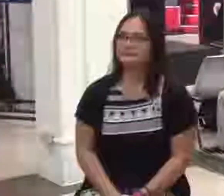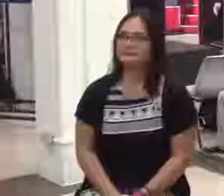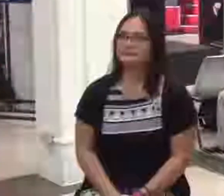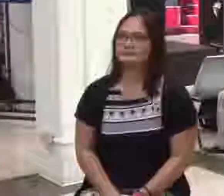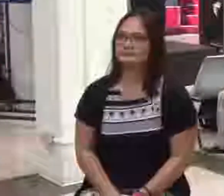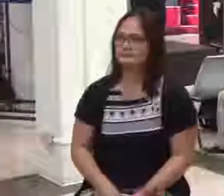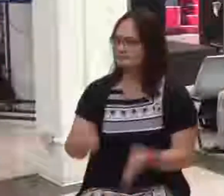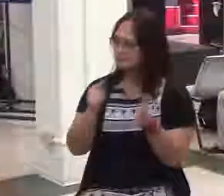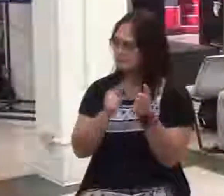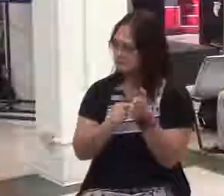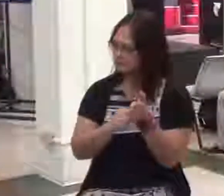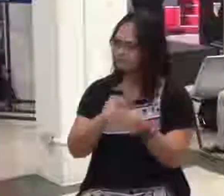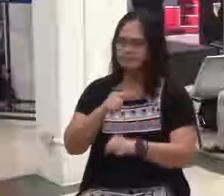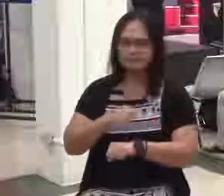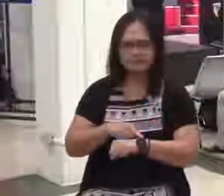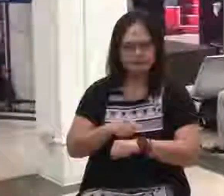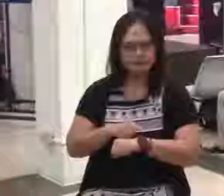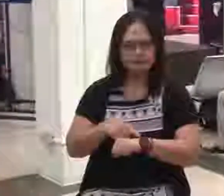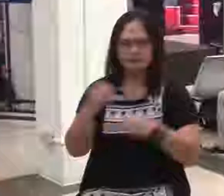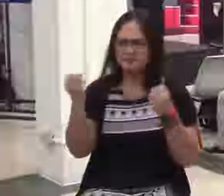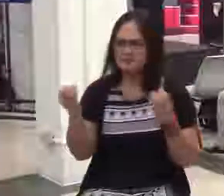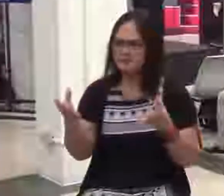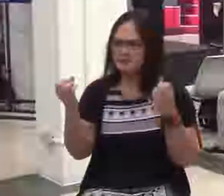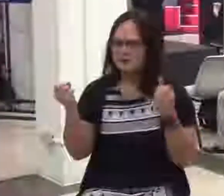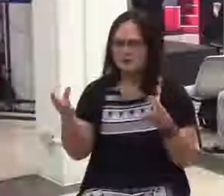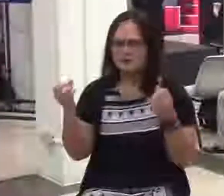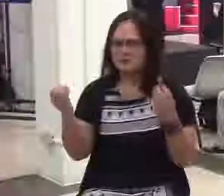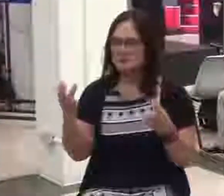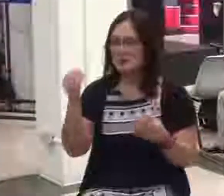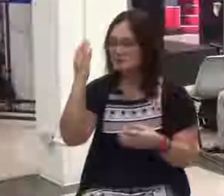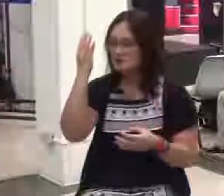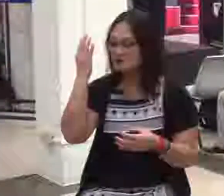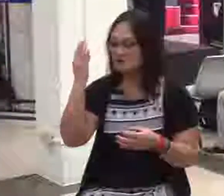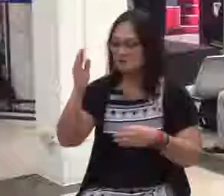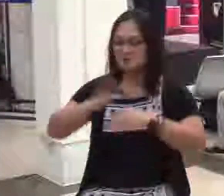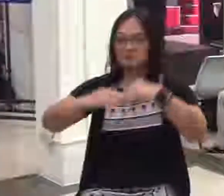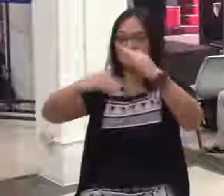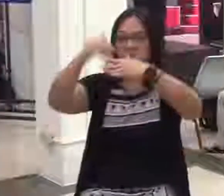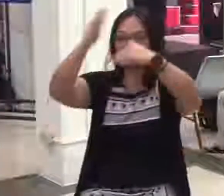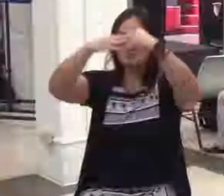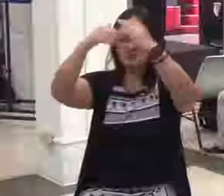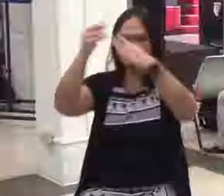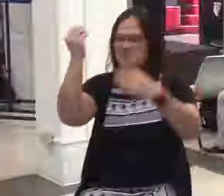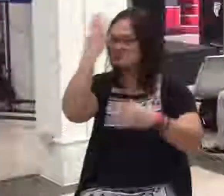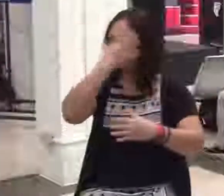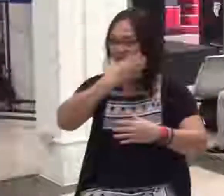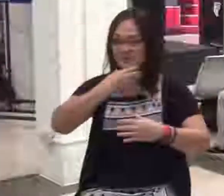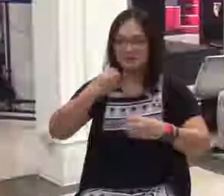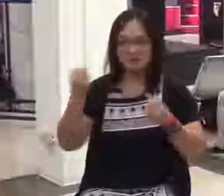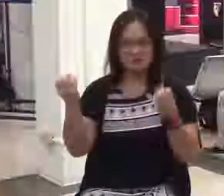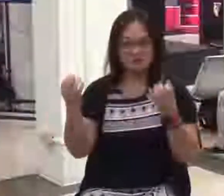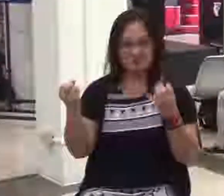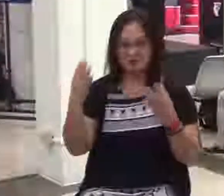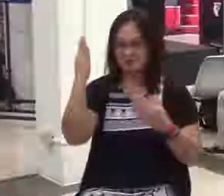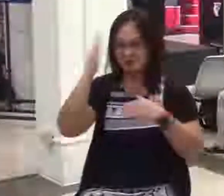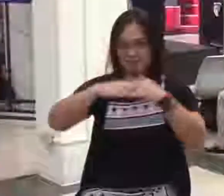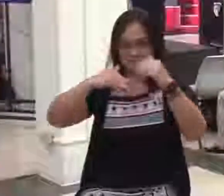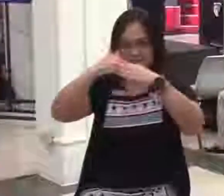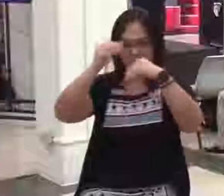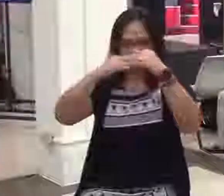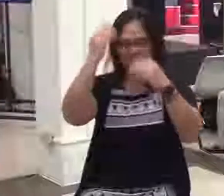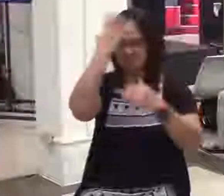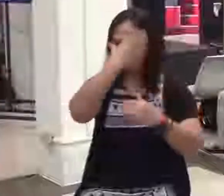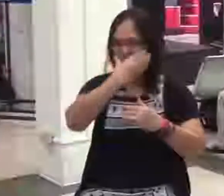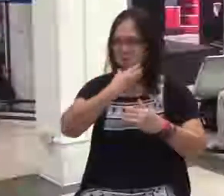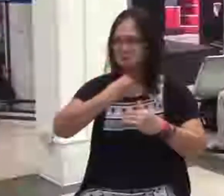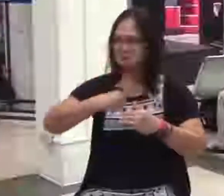Ito po mga panahon na ito ay marami mga nagagandahang building. At sa mga nagagandahang building na yan,